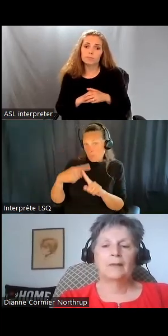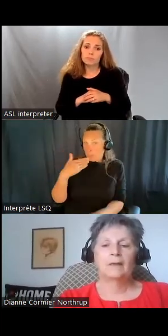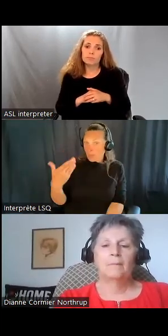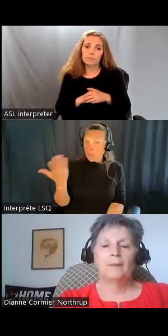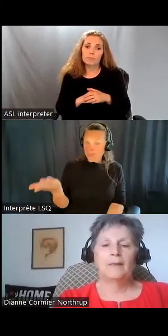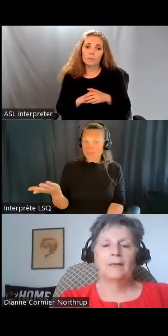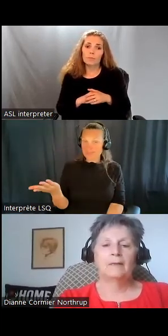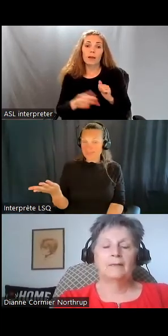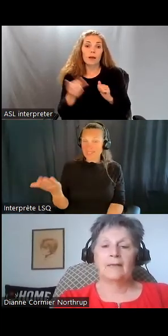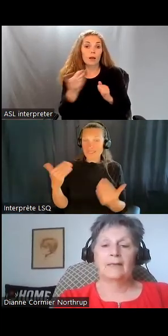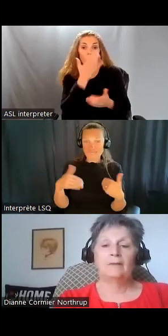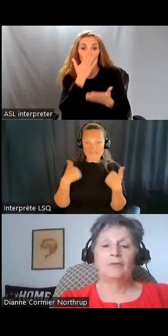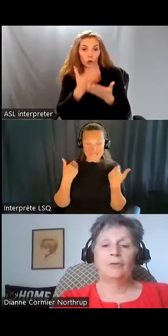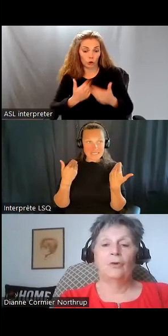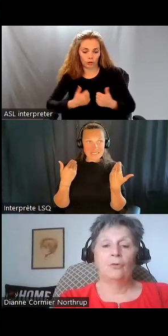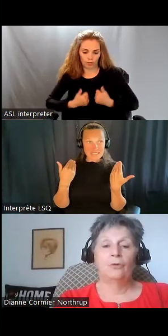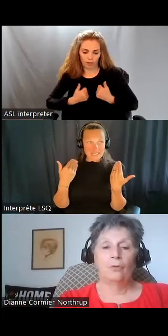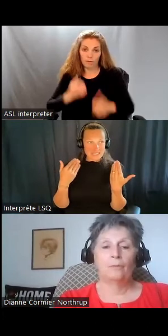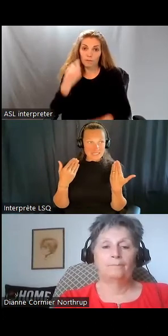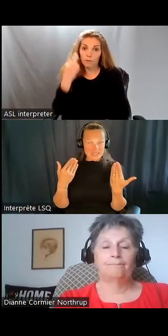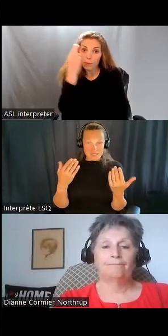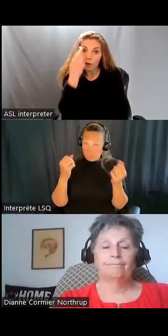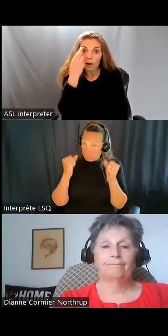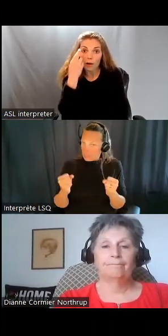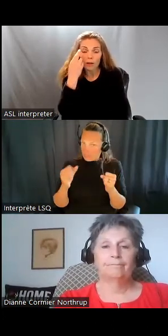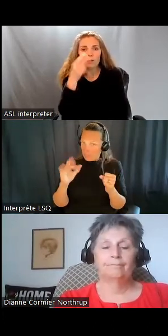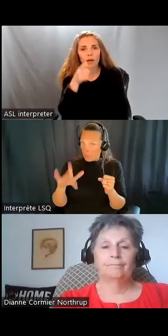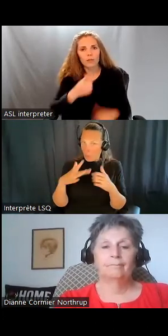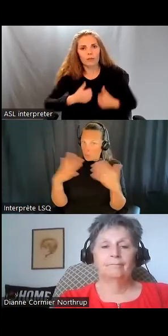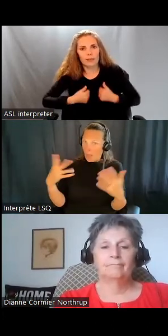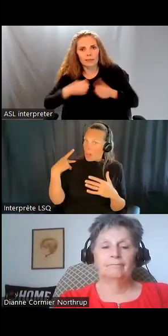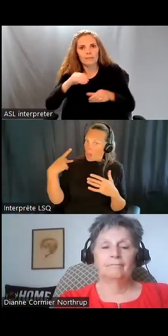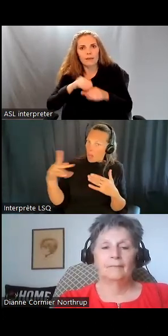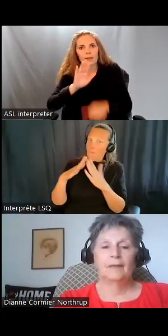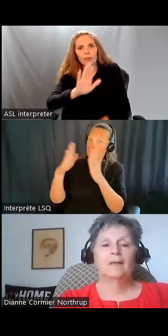Une vie qui est possible parce qu'ils vivent dans leur propre maison.